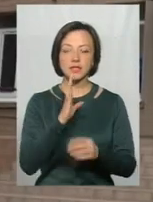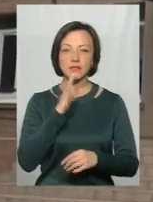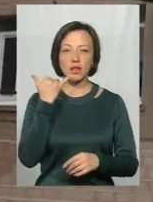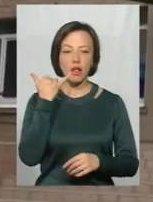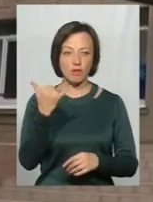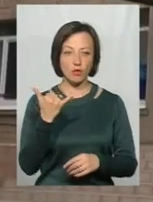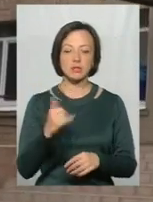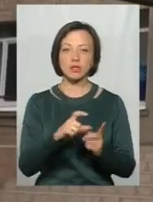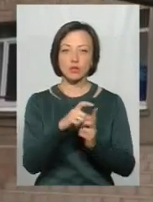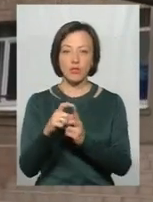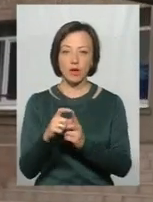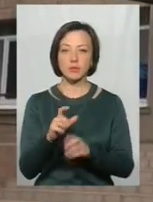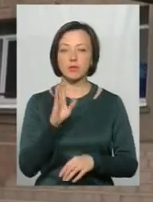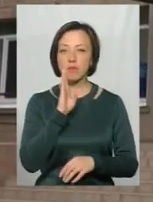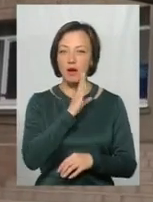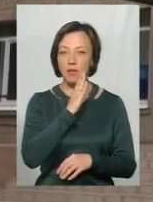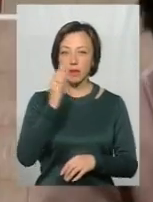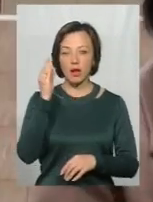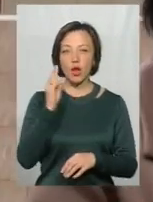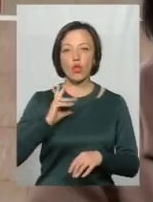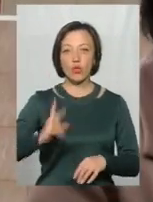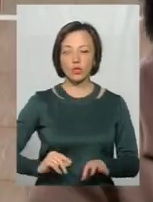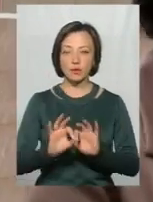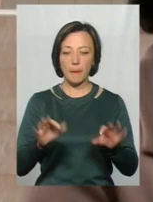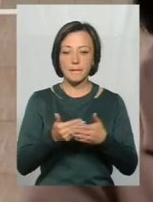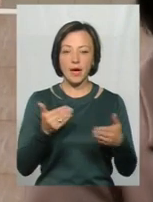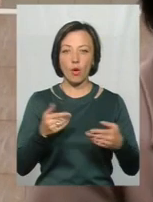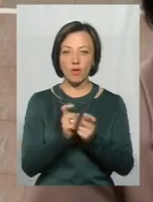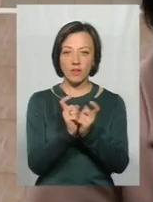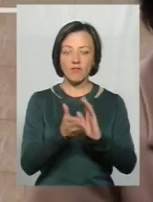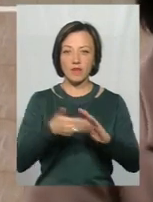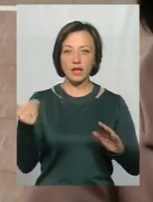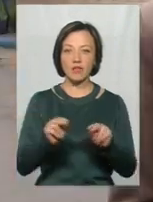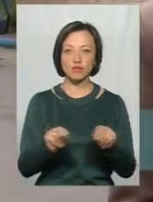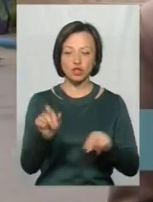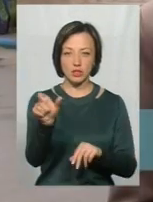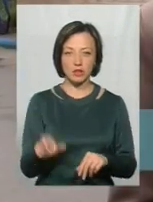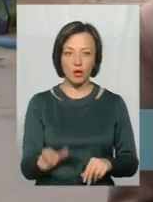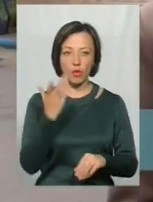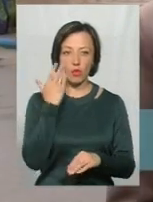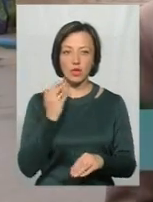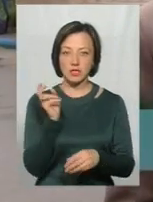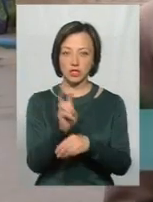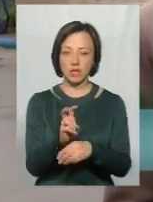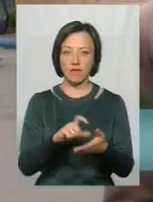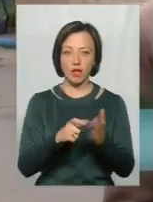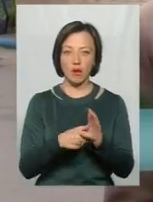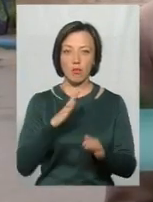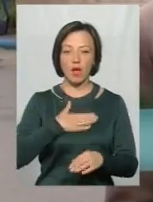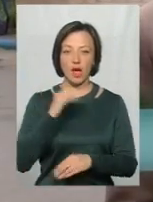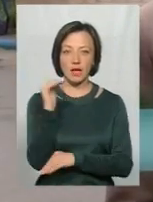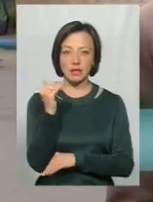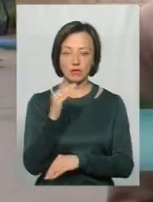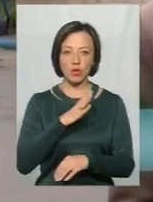телефоном. За словами пані Анжели, донька згодом розповіла, перед інцидентом її викликала вчитель. Коли я зайшла в клас, моя дитина була на